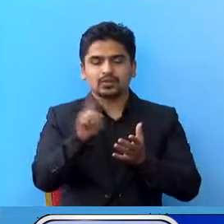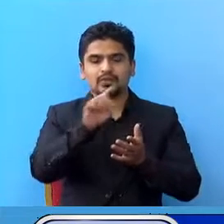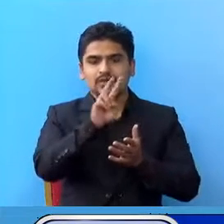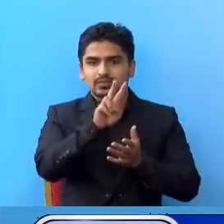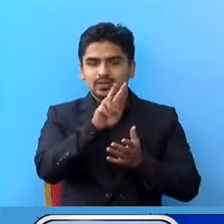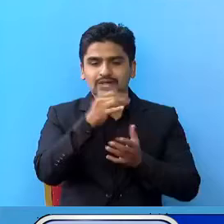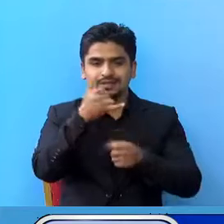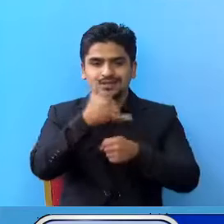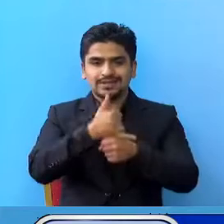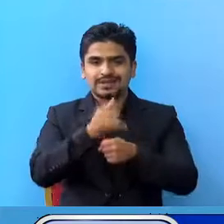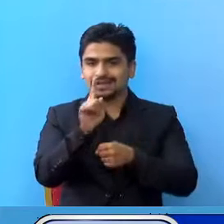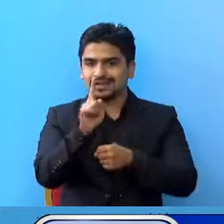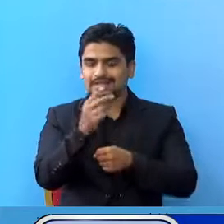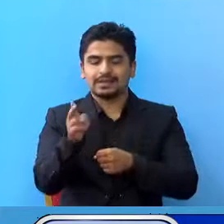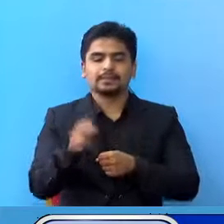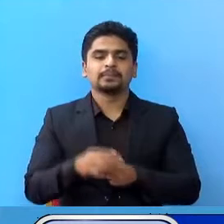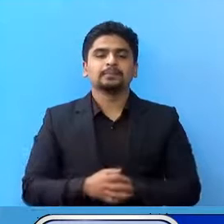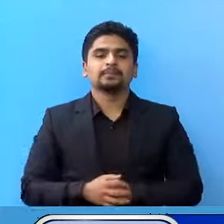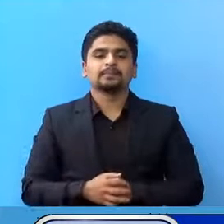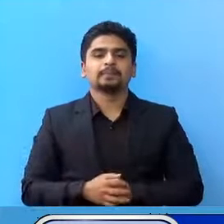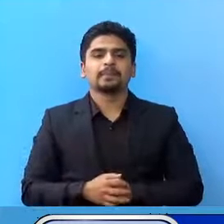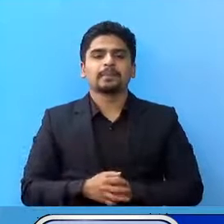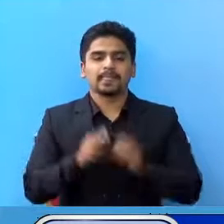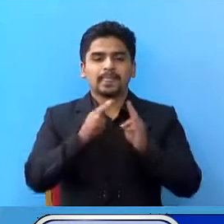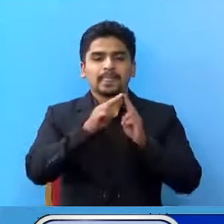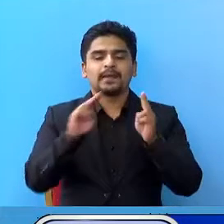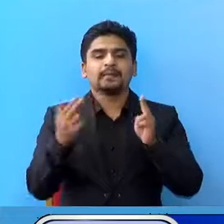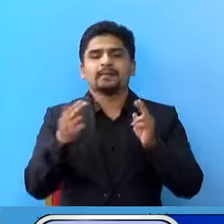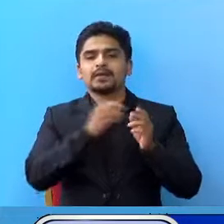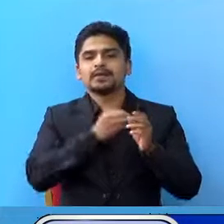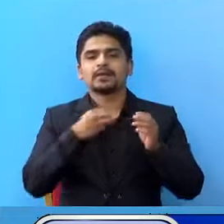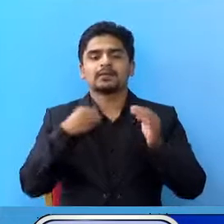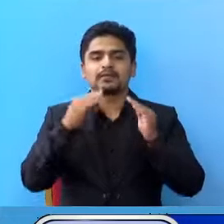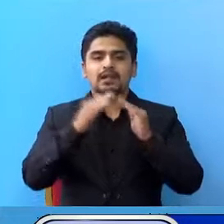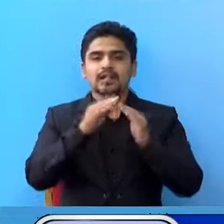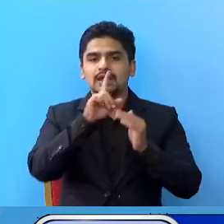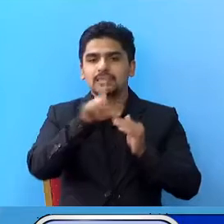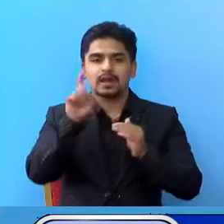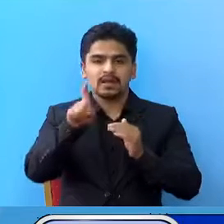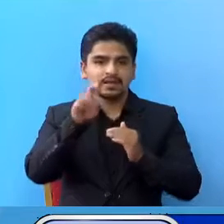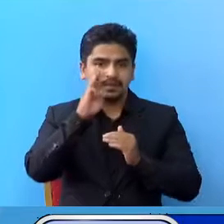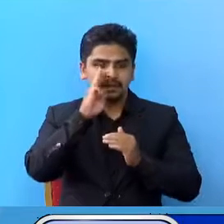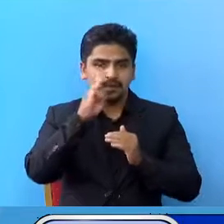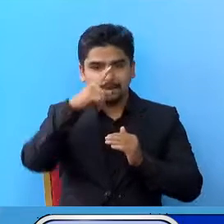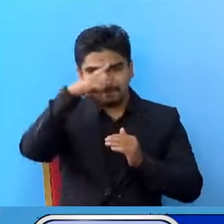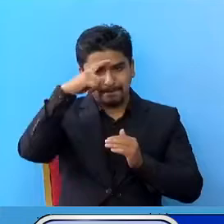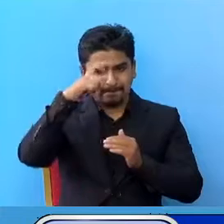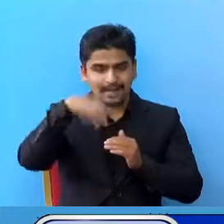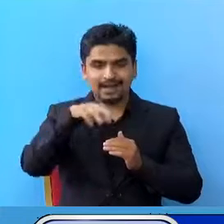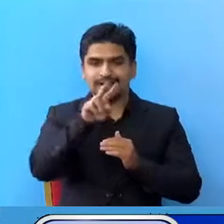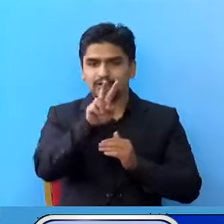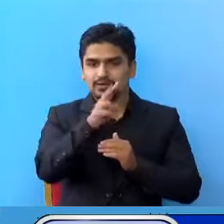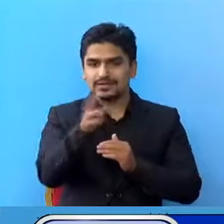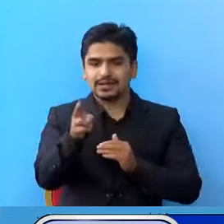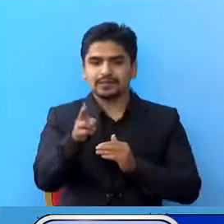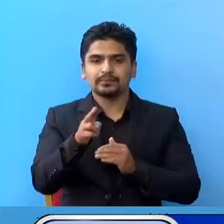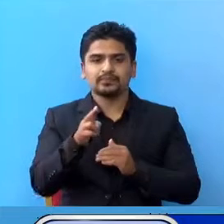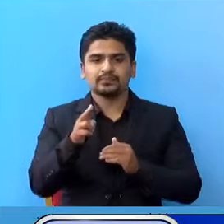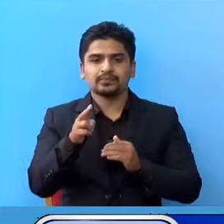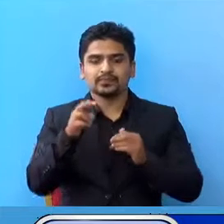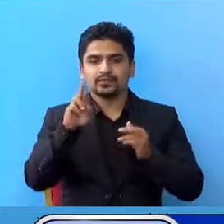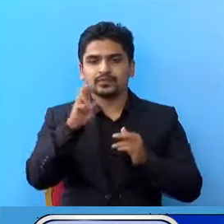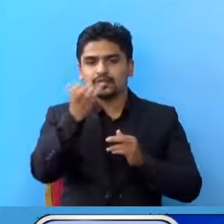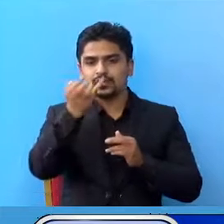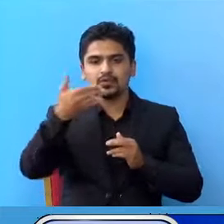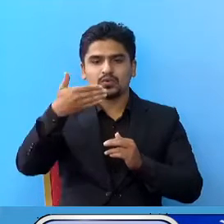स्यांग्जा का एक जना हुनुँँछ बेरी अस्पताल नेपाल गंज प्रयोक साला मां बाके का दुई जना, रोलपा